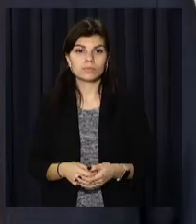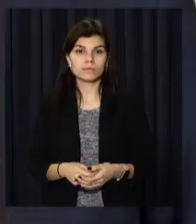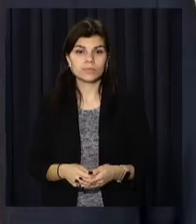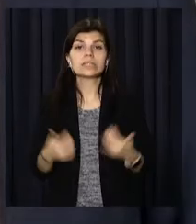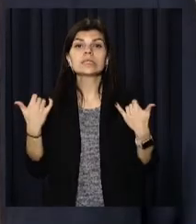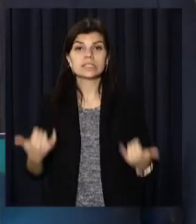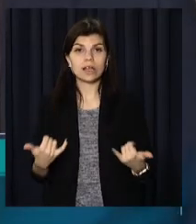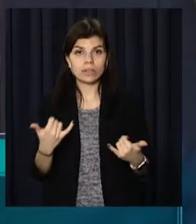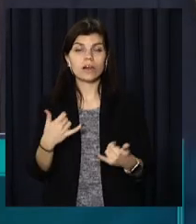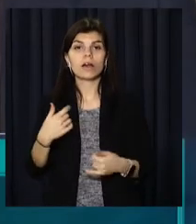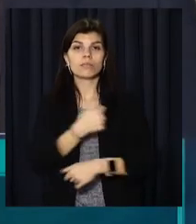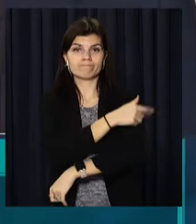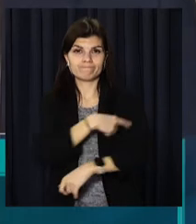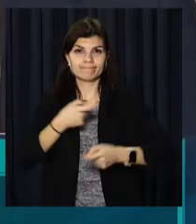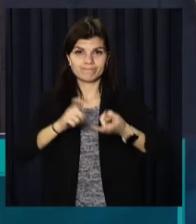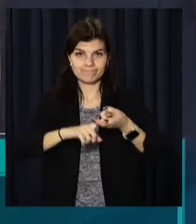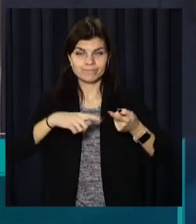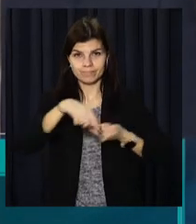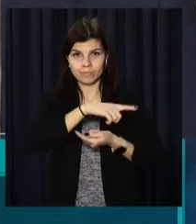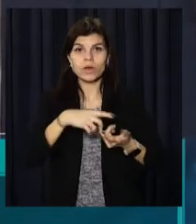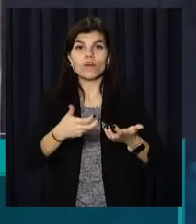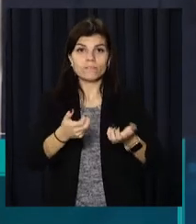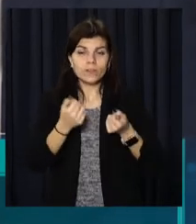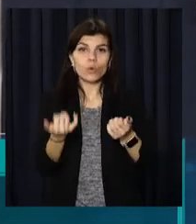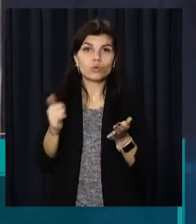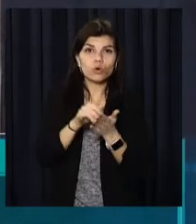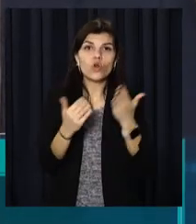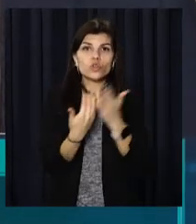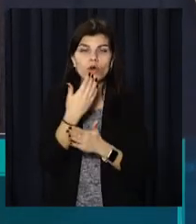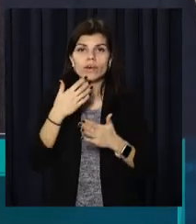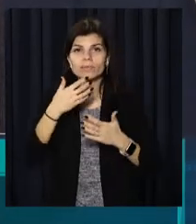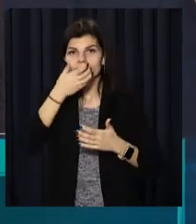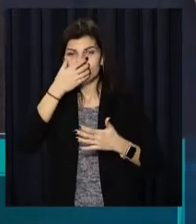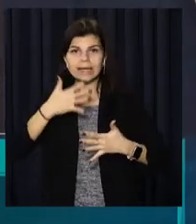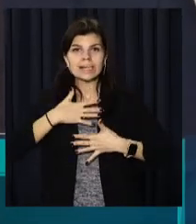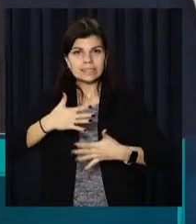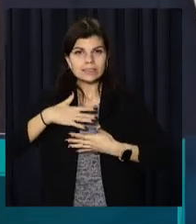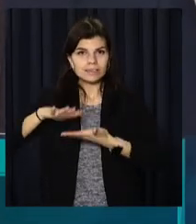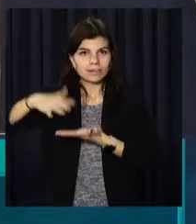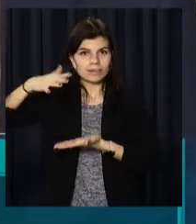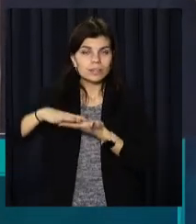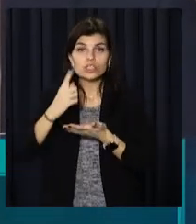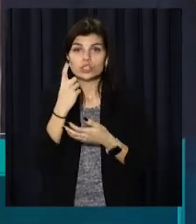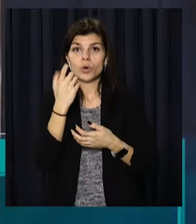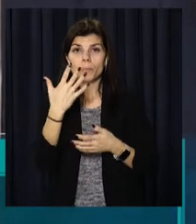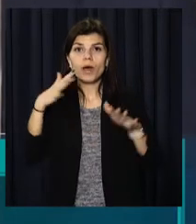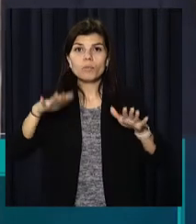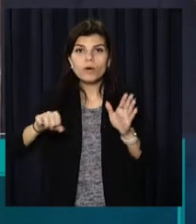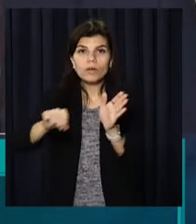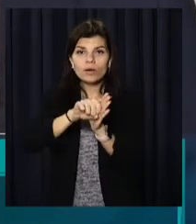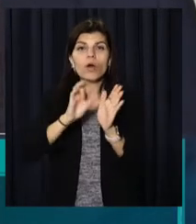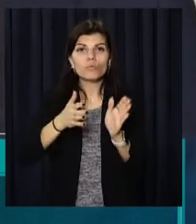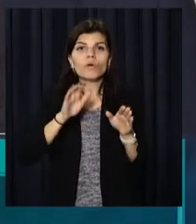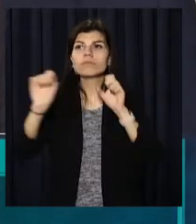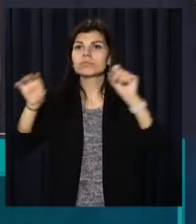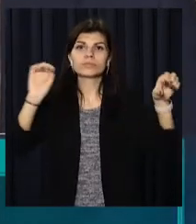Зараз заклади охорони здоров'я отримують та встановлюють нове кисневе обладнання. 105 кисневих станцій будуть доставлені